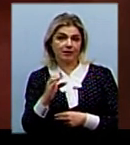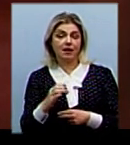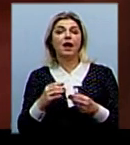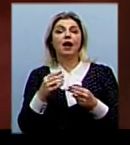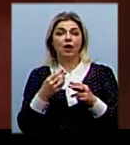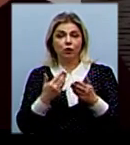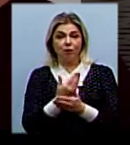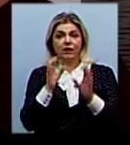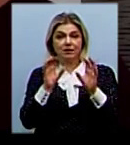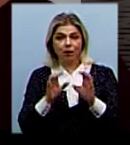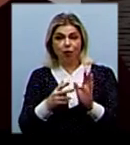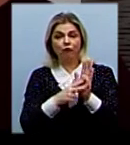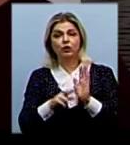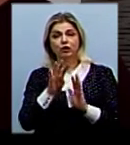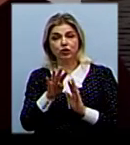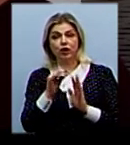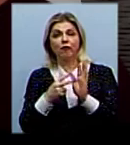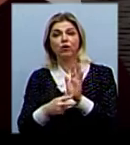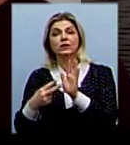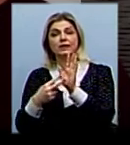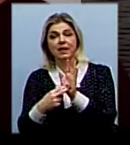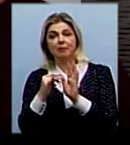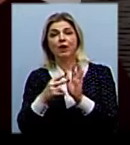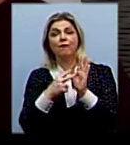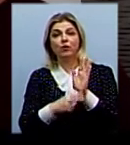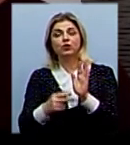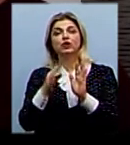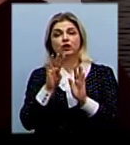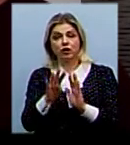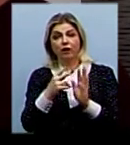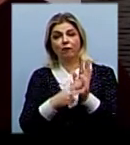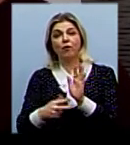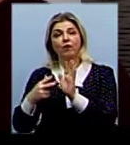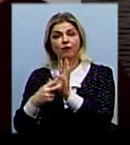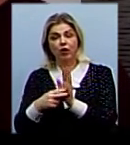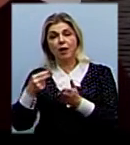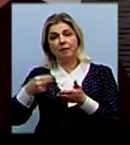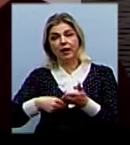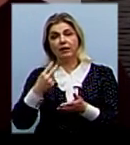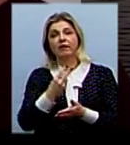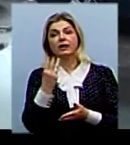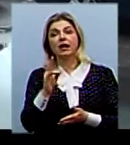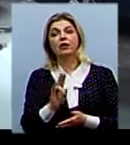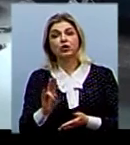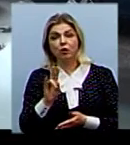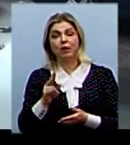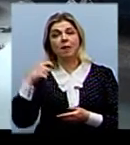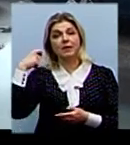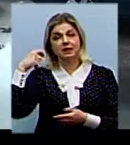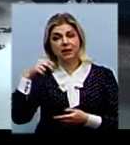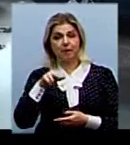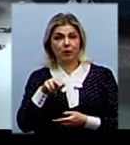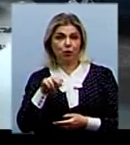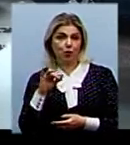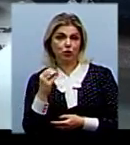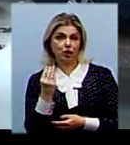номер 8487 та 8488 підписані 23 листопада президентом Петром